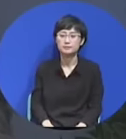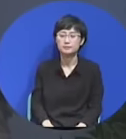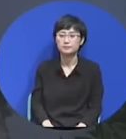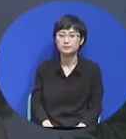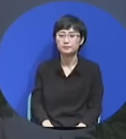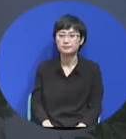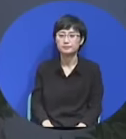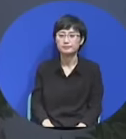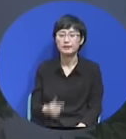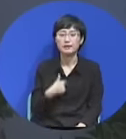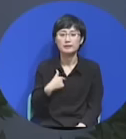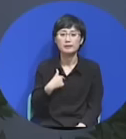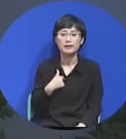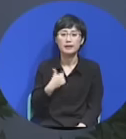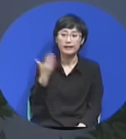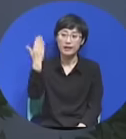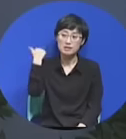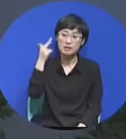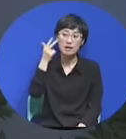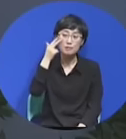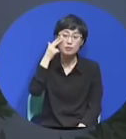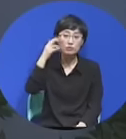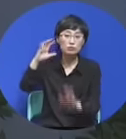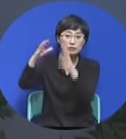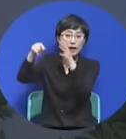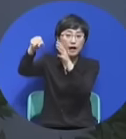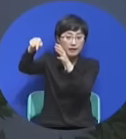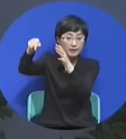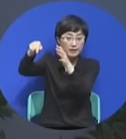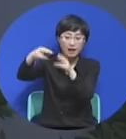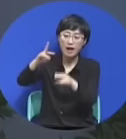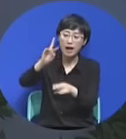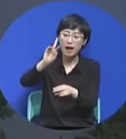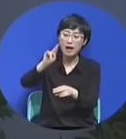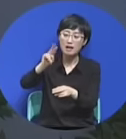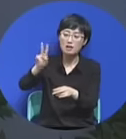제가 미국에 RU를 세우자고 했는데 이유가 많이 있어요.